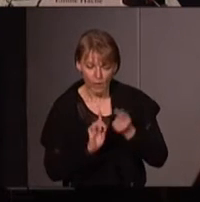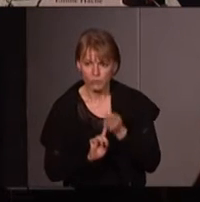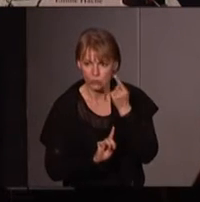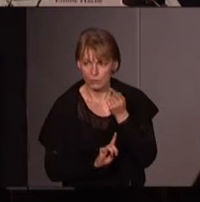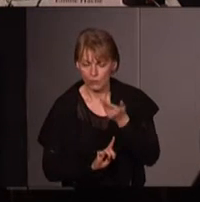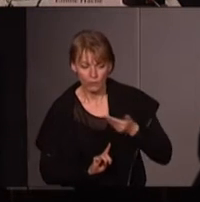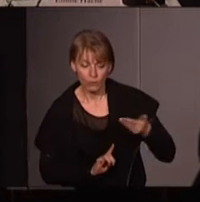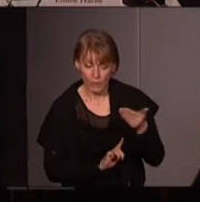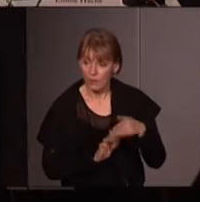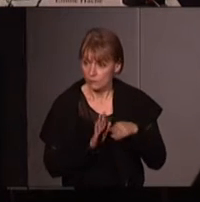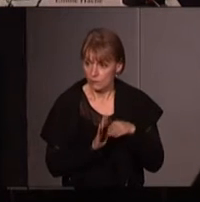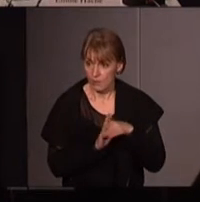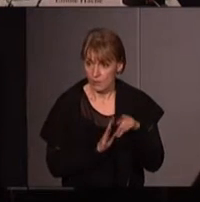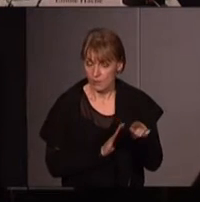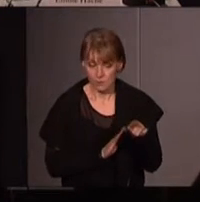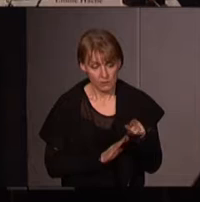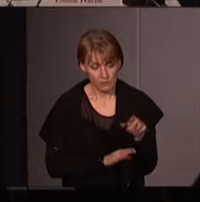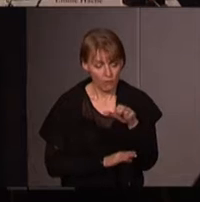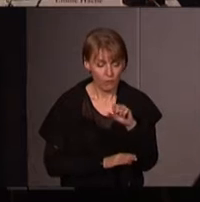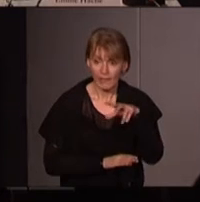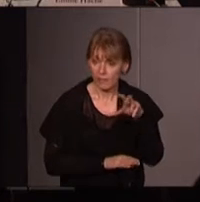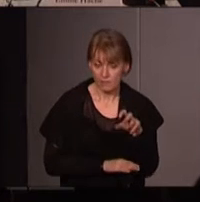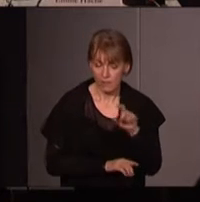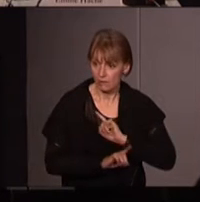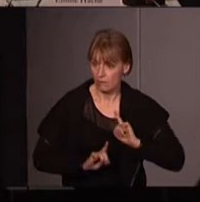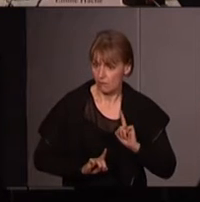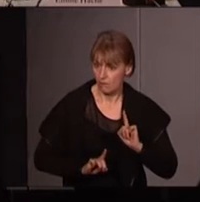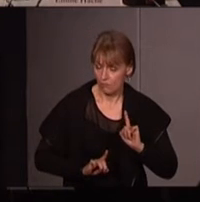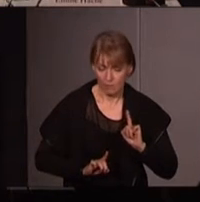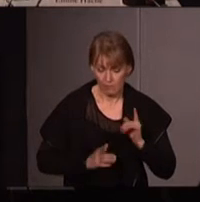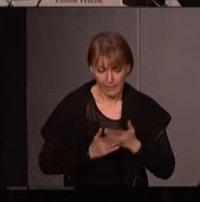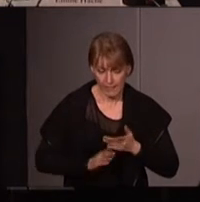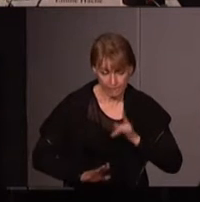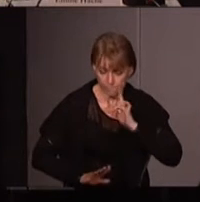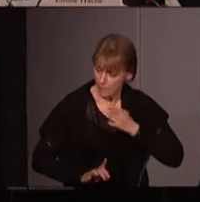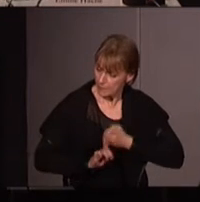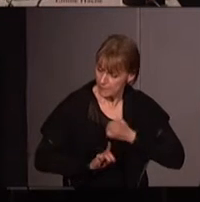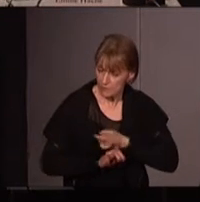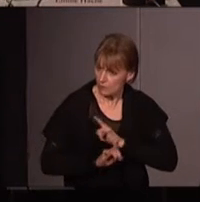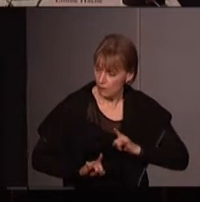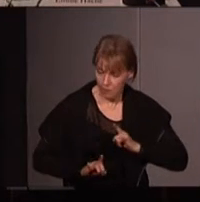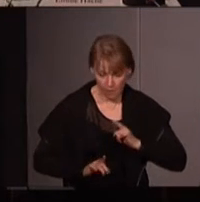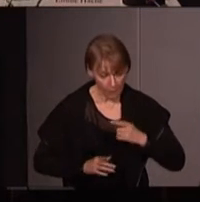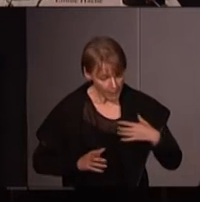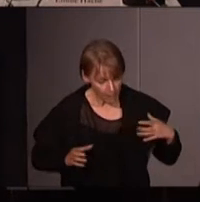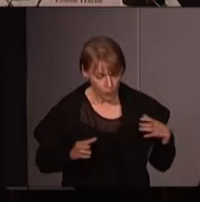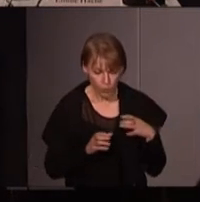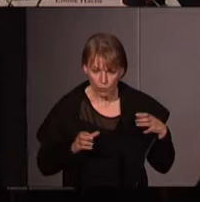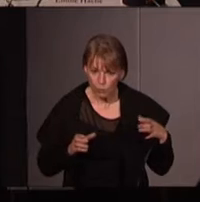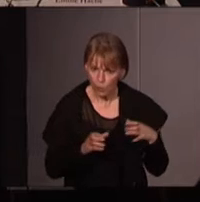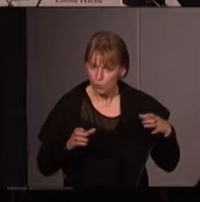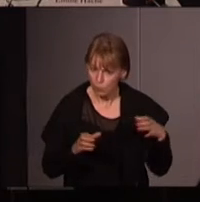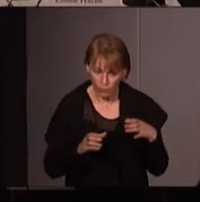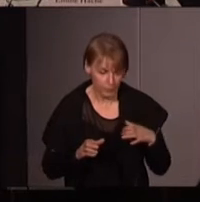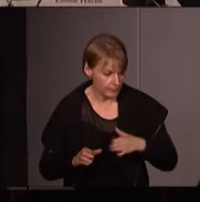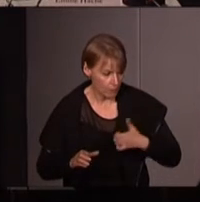souvent dans un premier temps pas écologistes qui sont aussi souvent dans un moment pas du tout féministes et qui au cours de ces mobilisations pour lesquelles elles'ont absolument